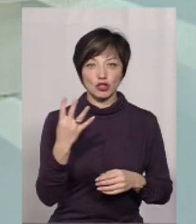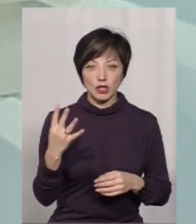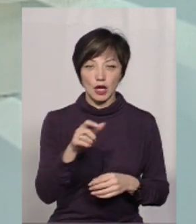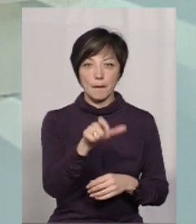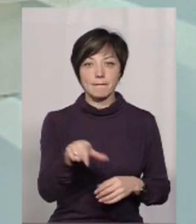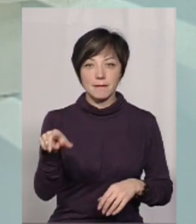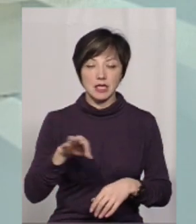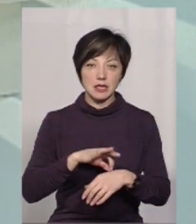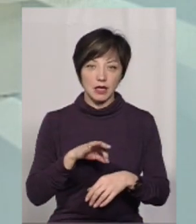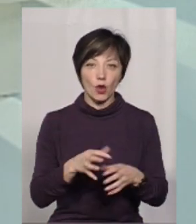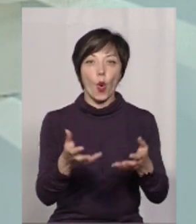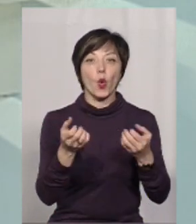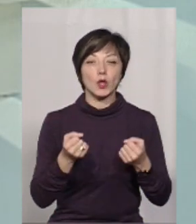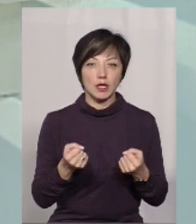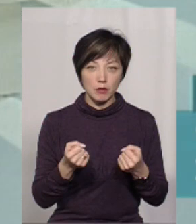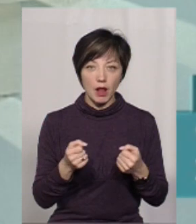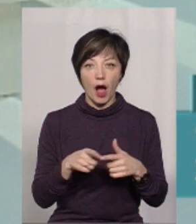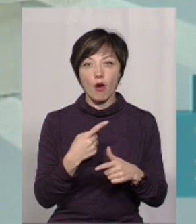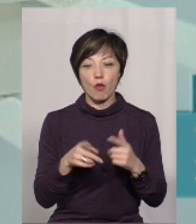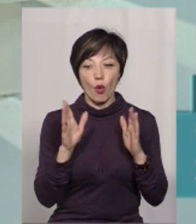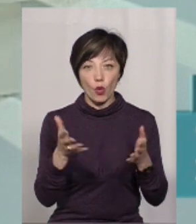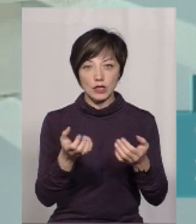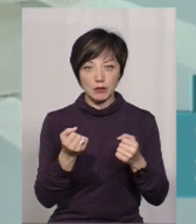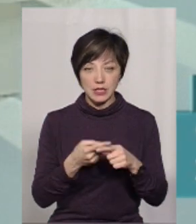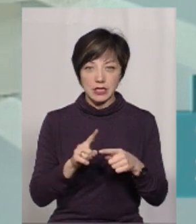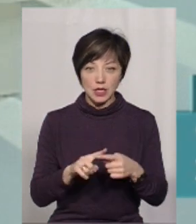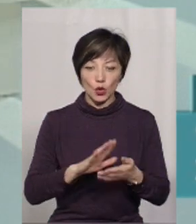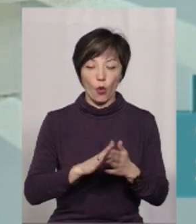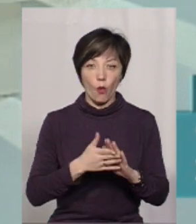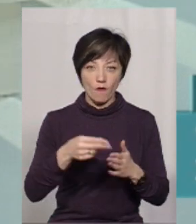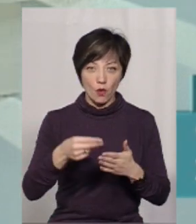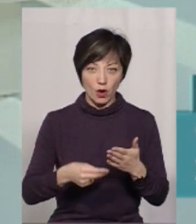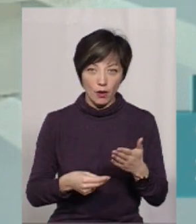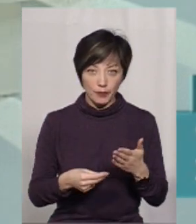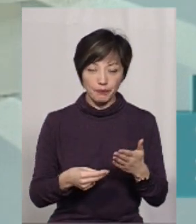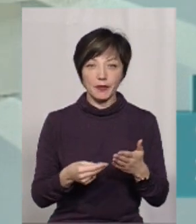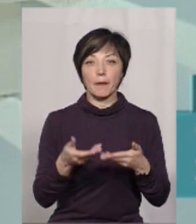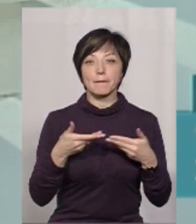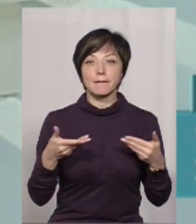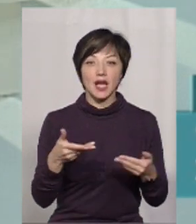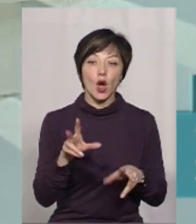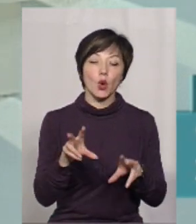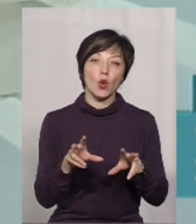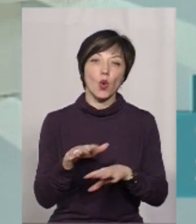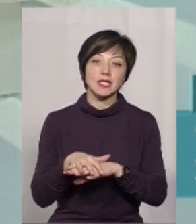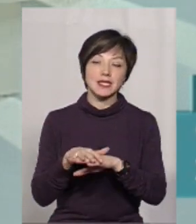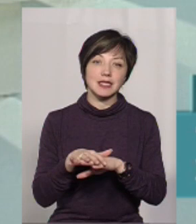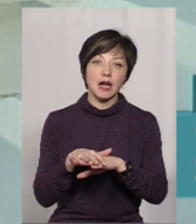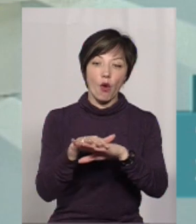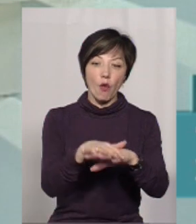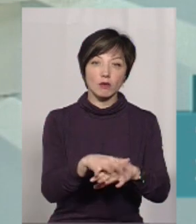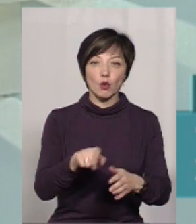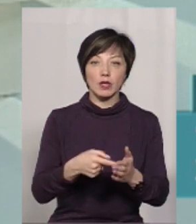пацієнти отримали або отримають ці договора. Ми розраховуємося з